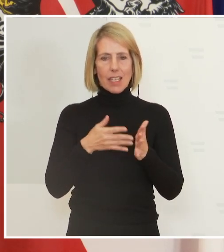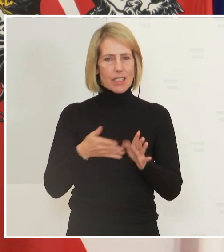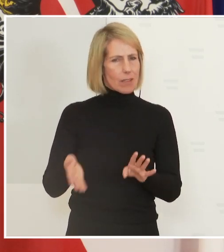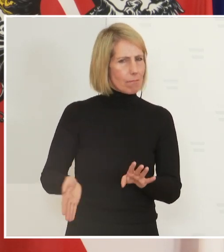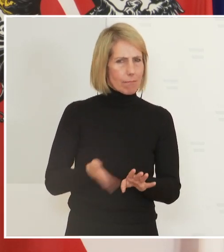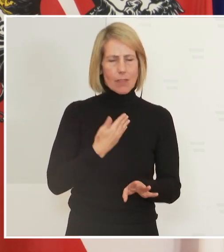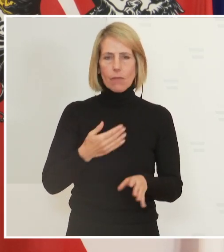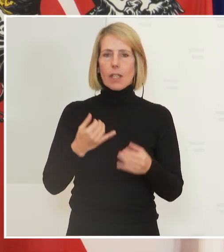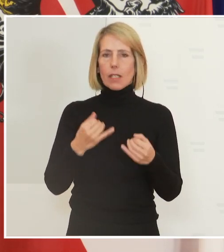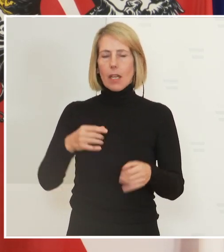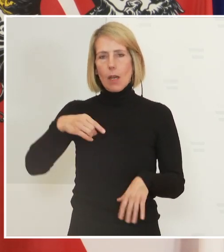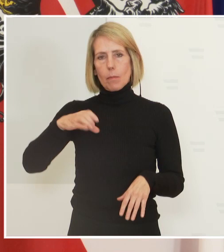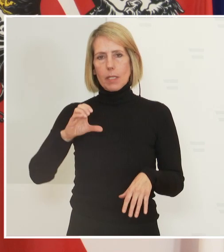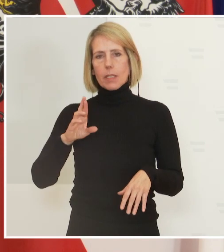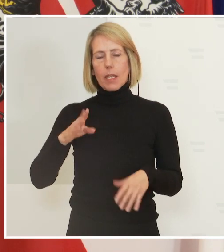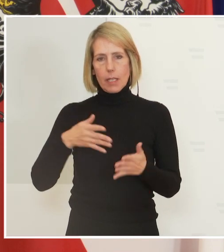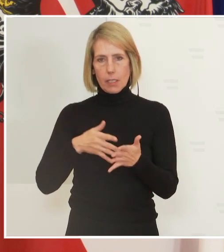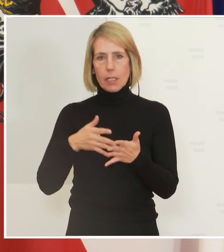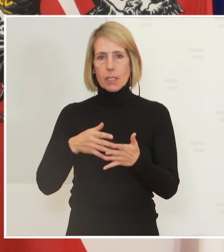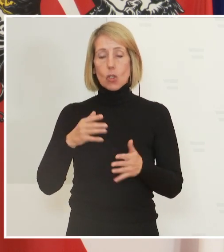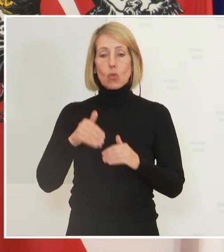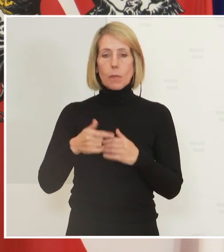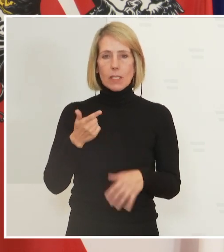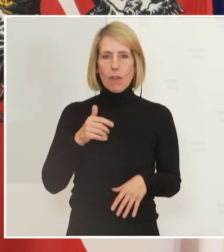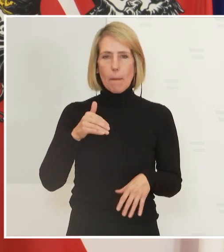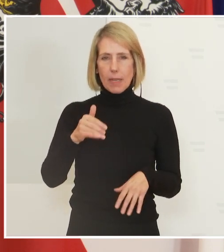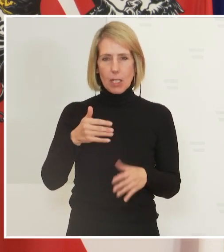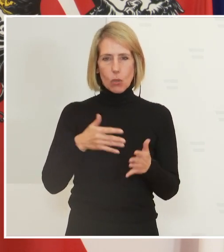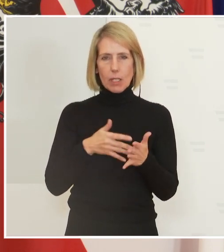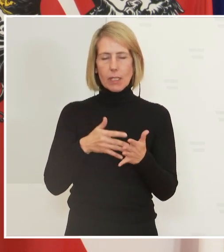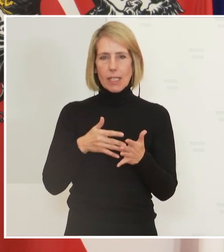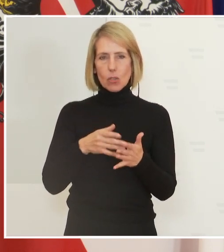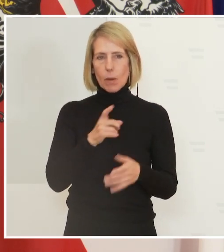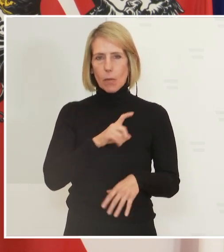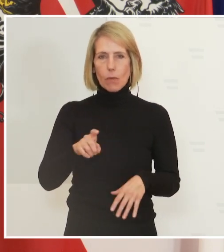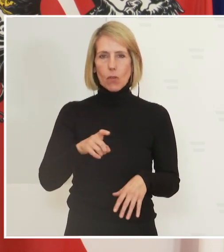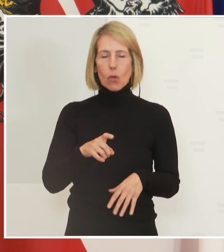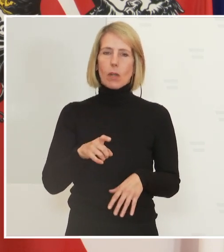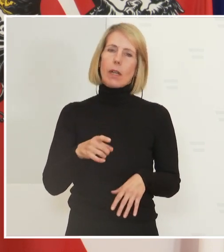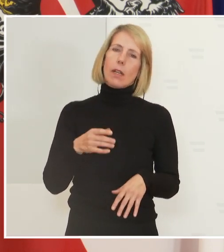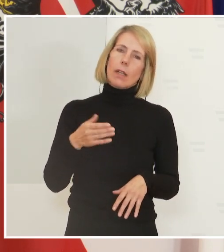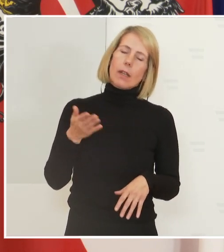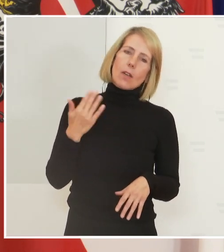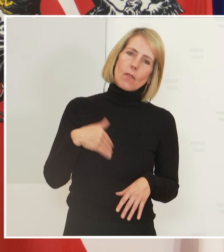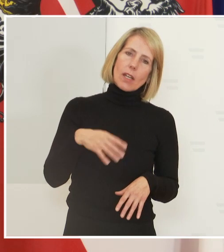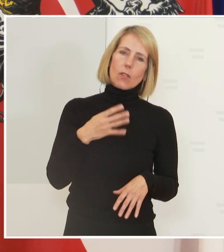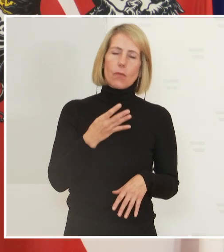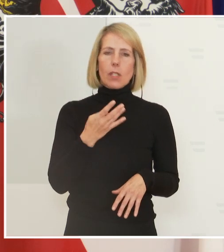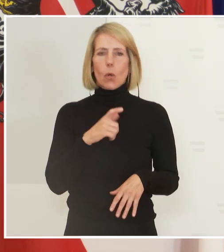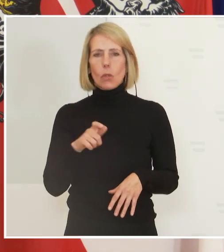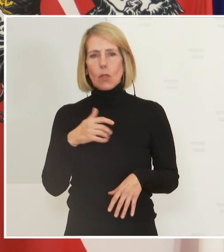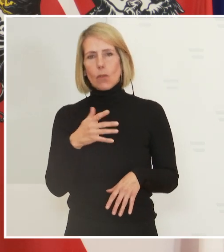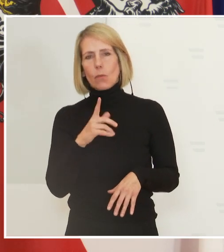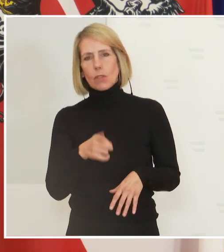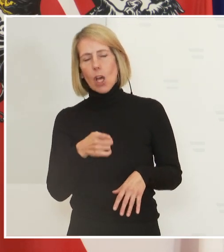,2 Millionen Testungen wöchentlich ein Verhältnis gehabt von vielleicht 4.000 500.000 PCR-Testungen zu 1